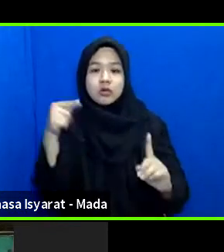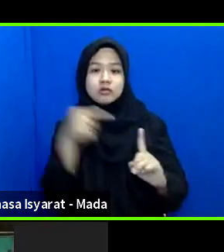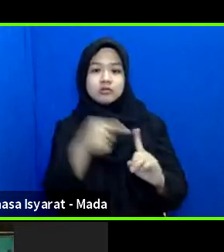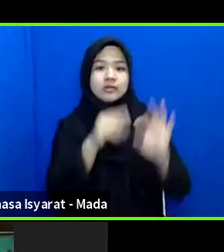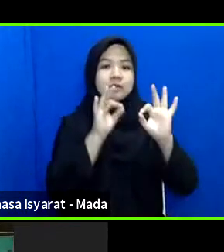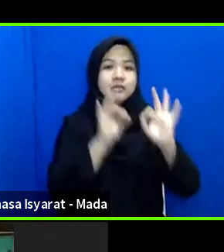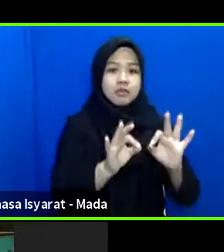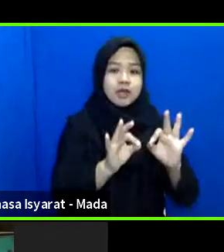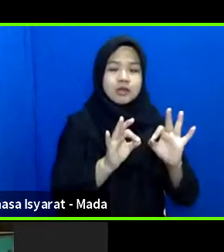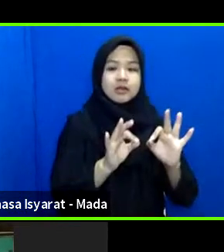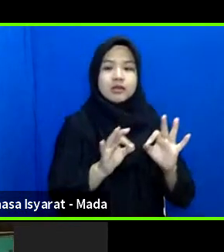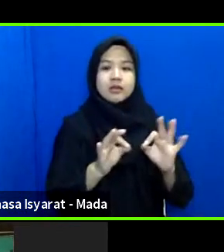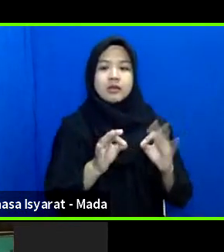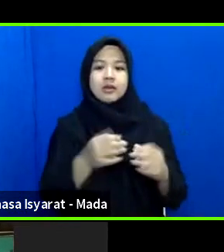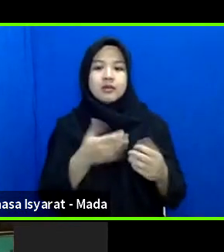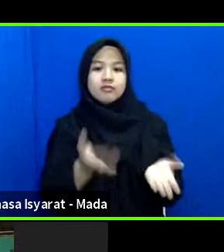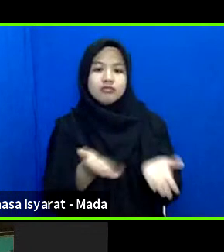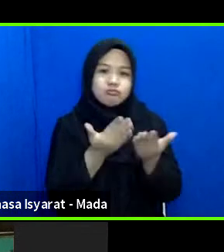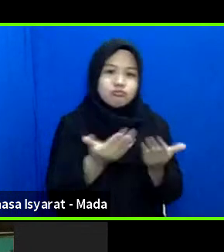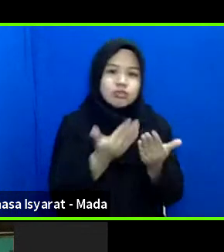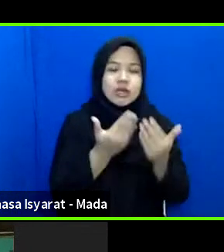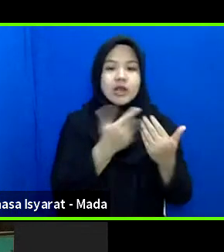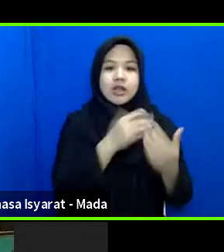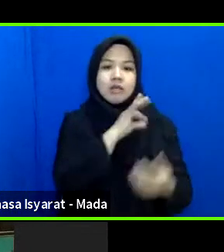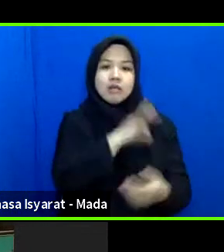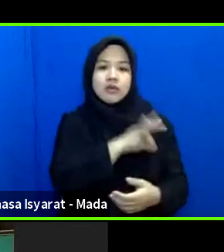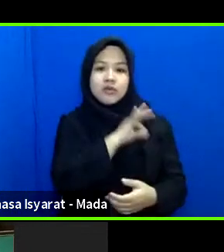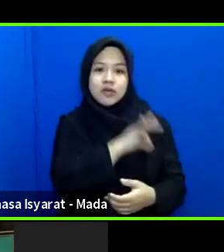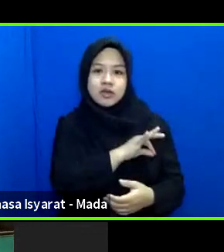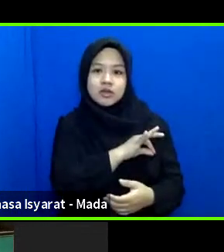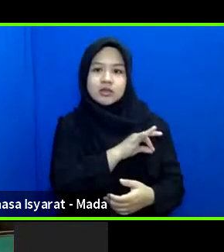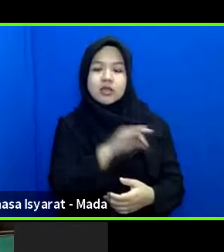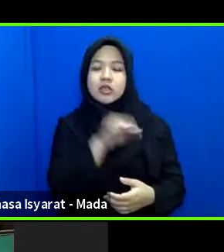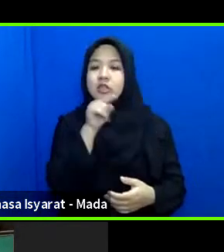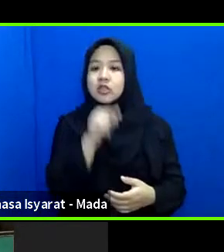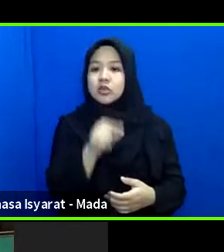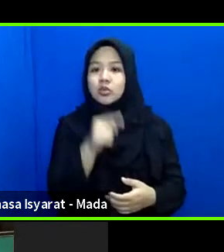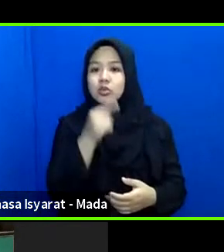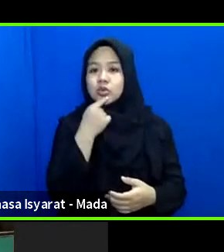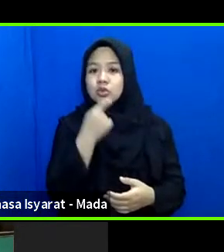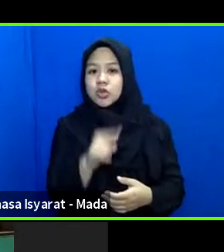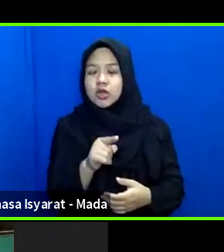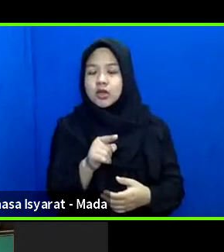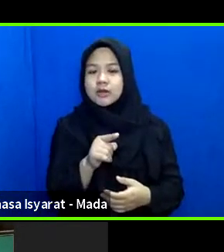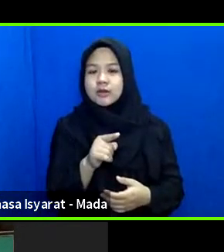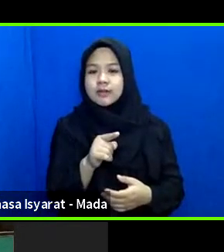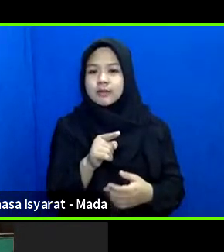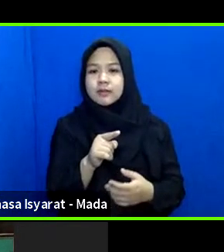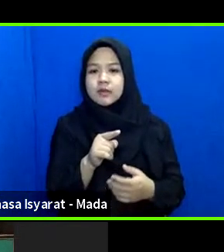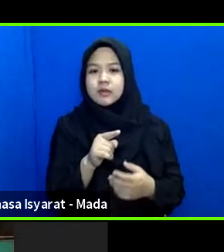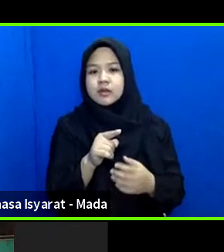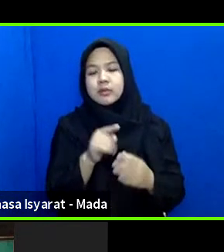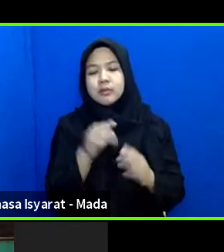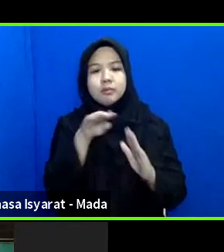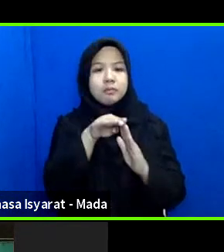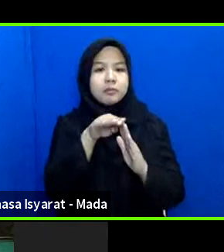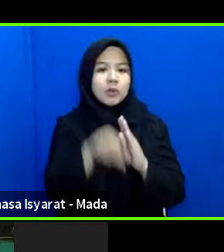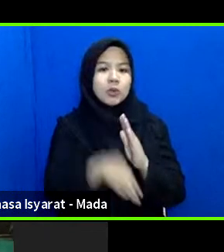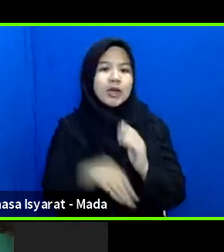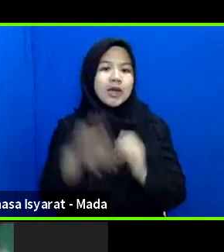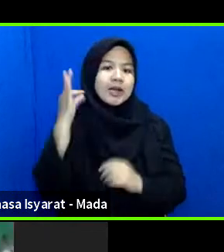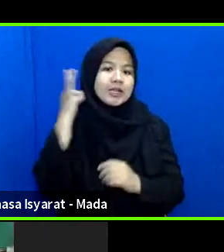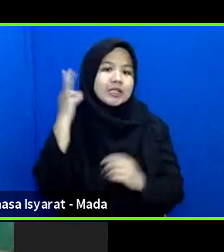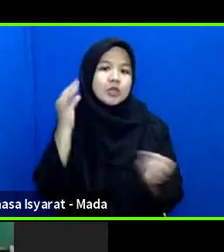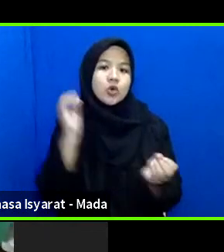berdaya guna karena itu menyangkut pengurangan resiko bencana yang mungkin